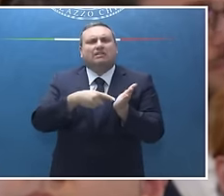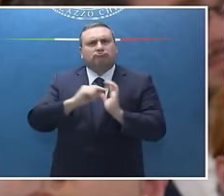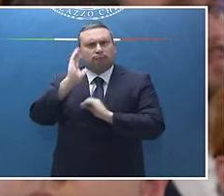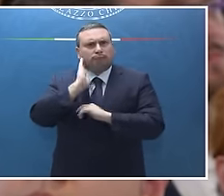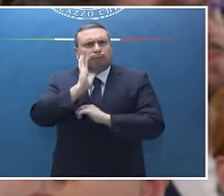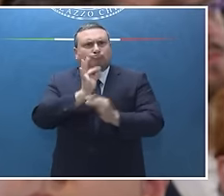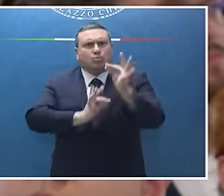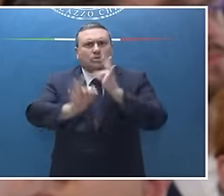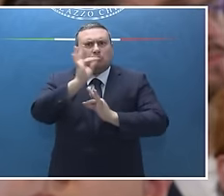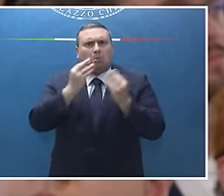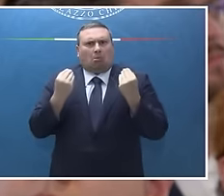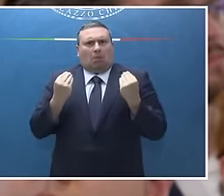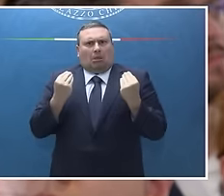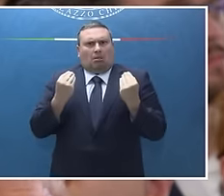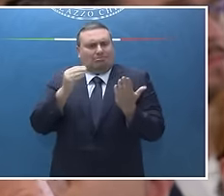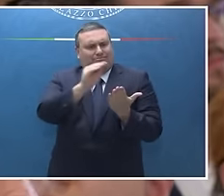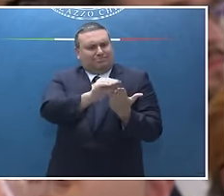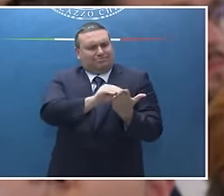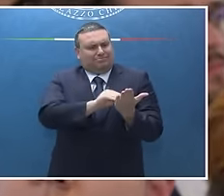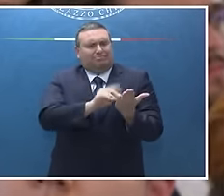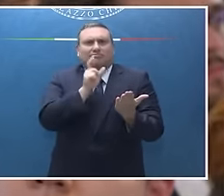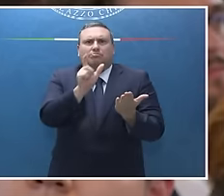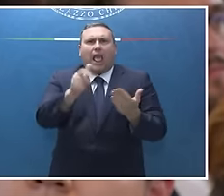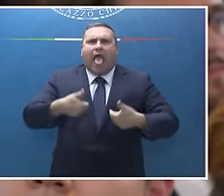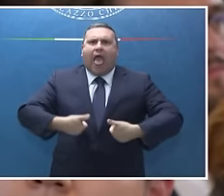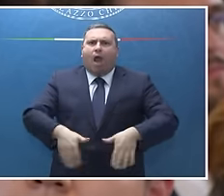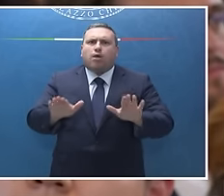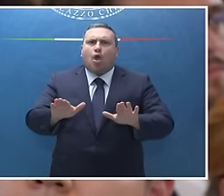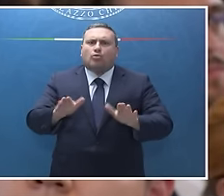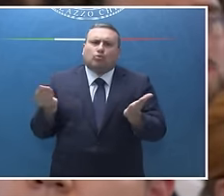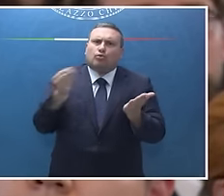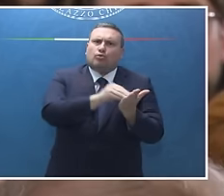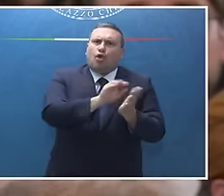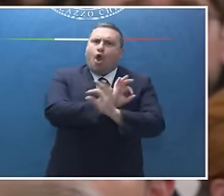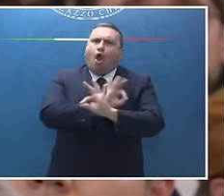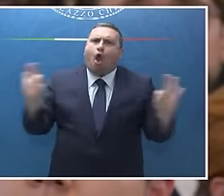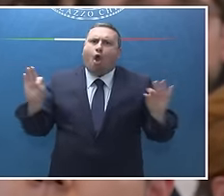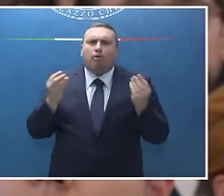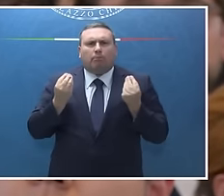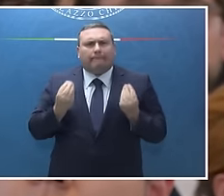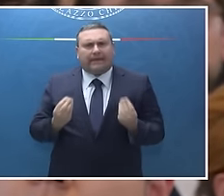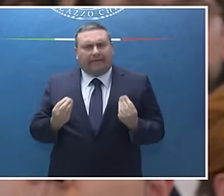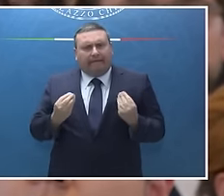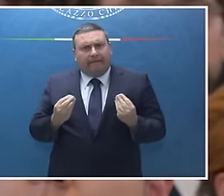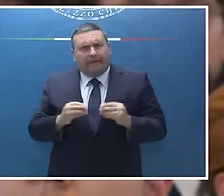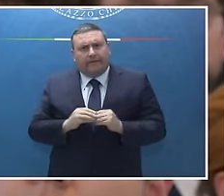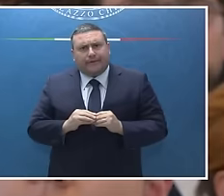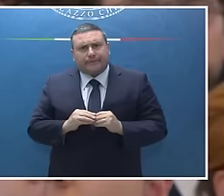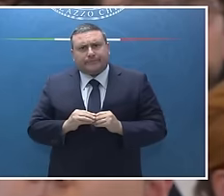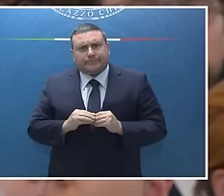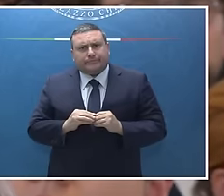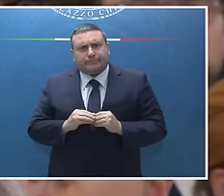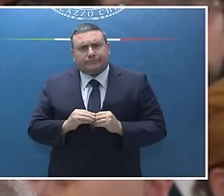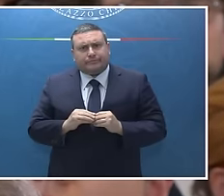perché non è stato inserito il termine aborto nelle conclusioni e perché